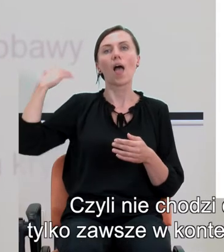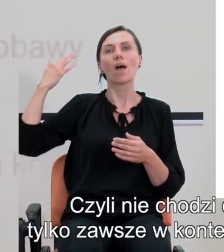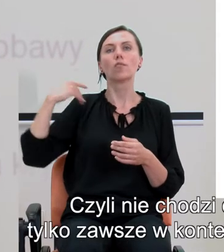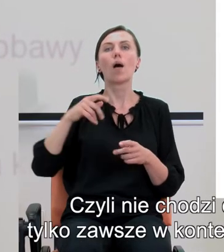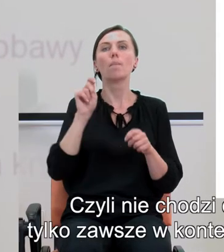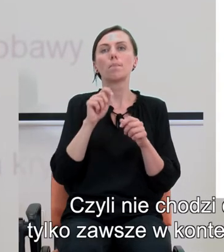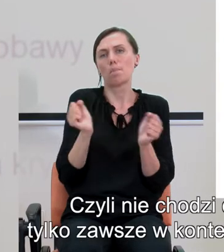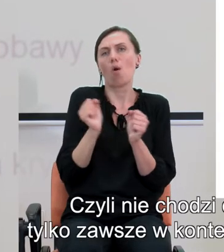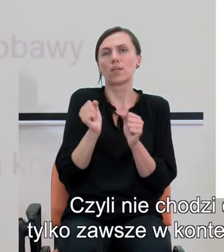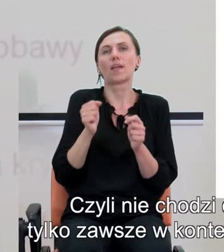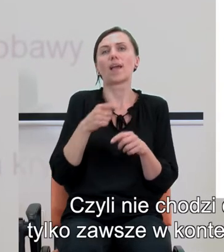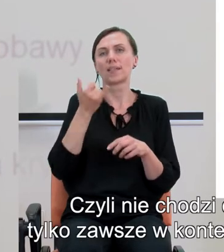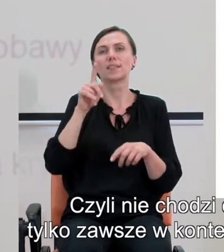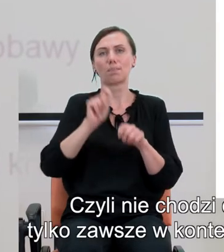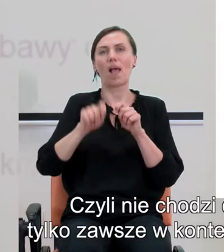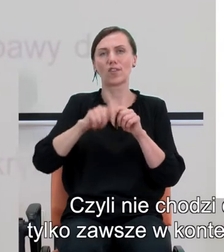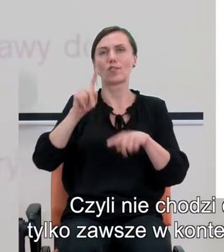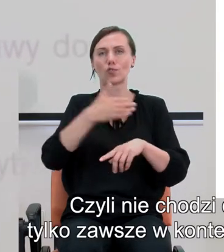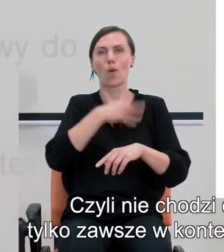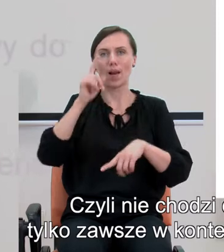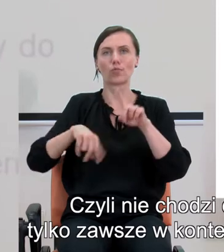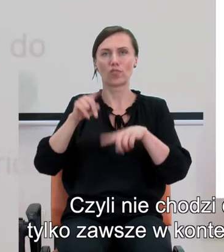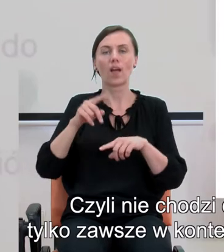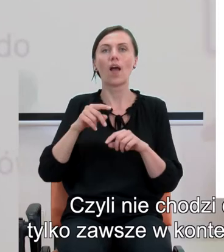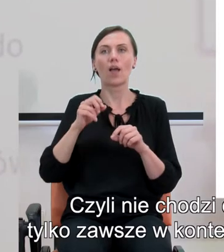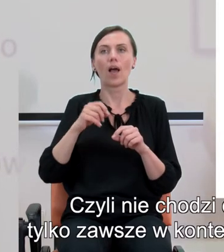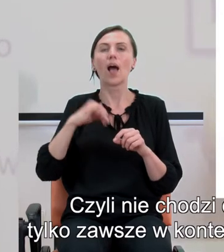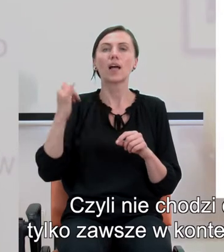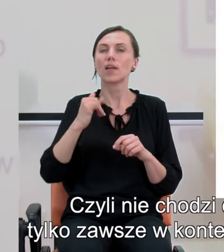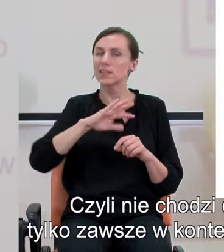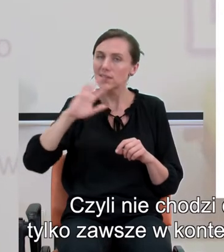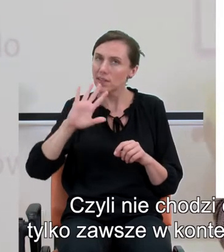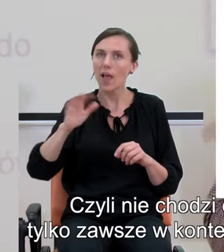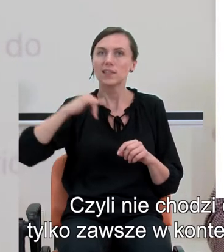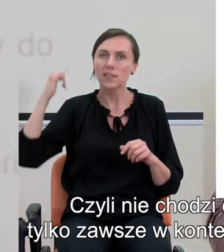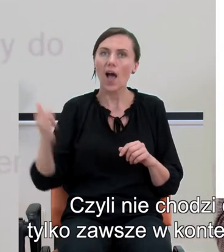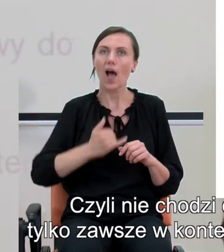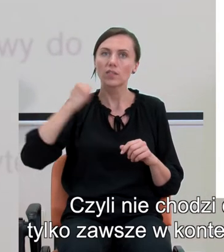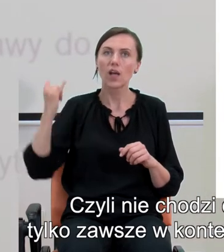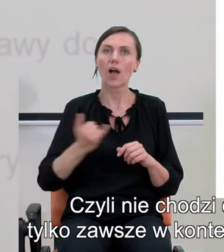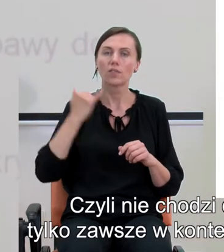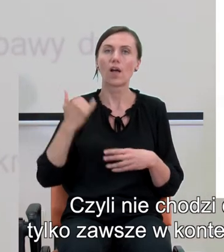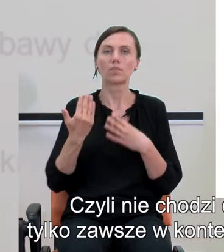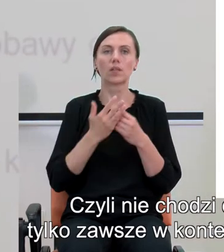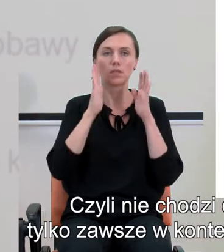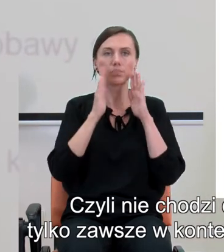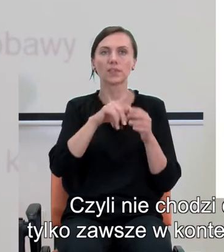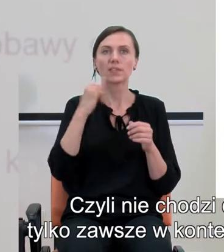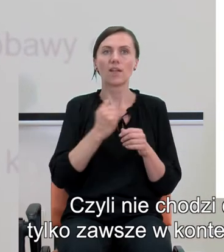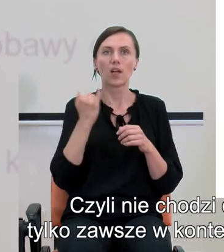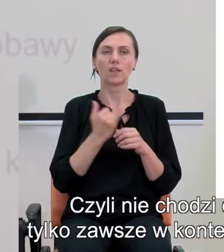sprawdzianu raz czy dwa razy, tylko zawsze w kontekście matematycznym będzie miał